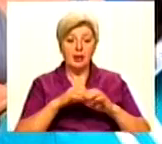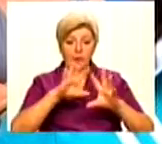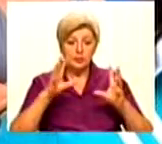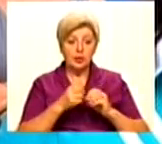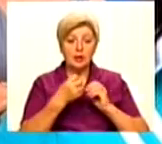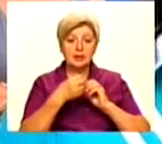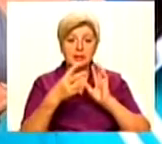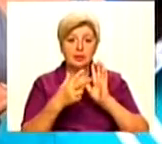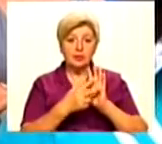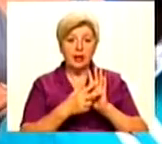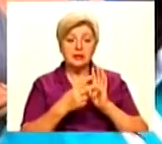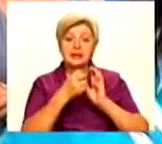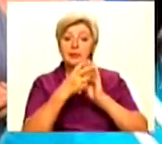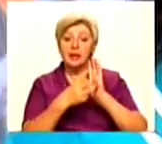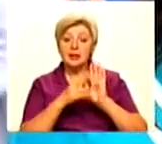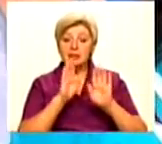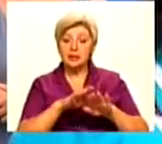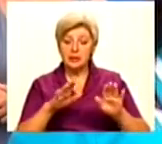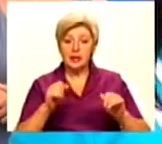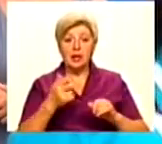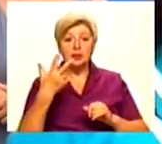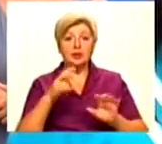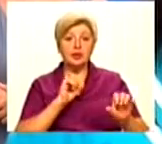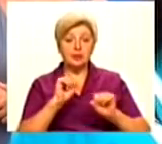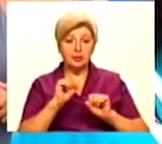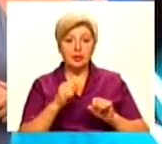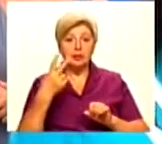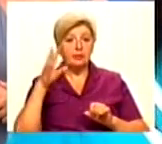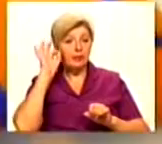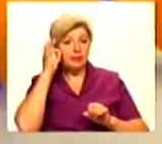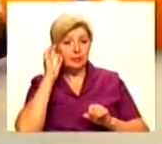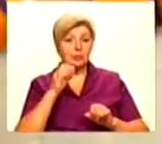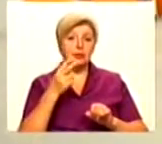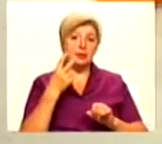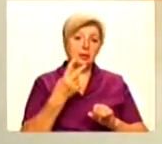психологи і два волонтери. Руководителю, два психологи, два волонтери.